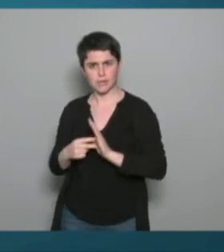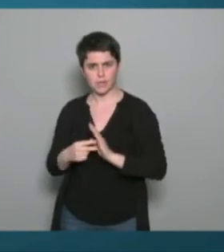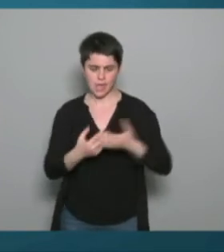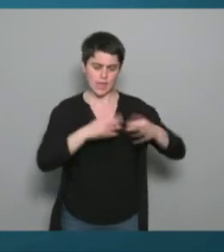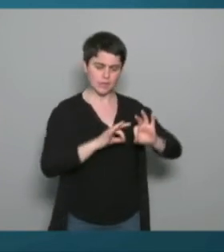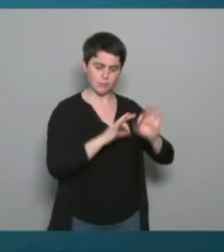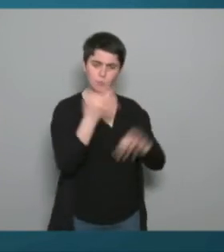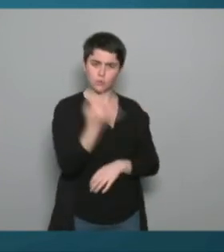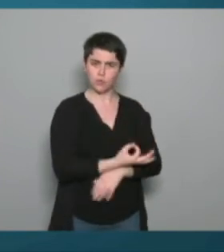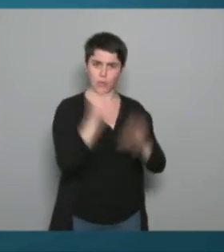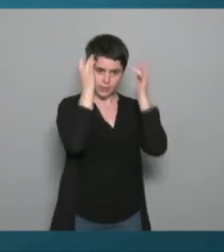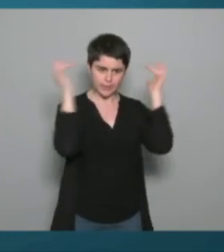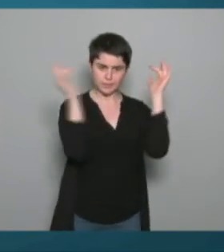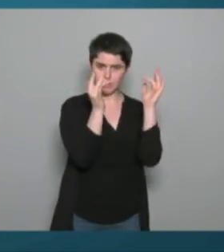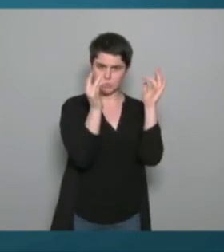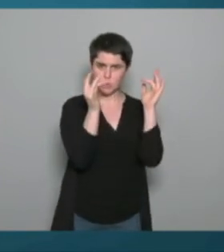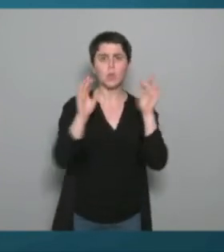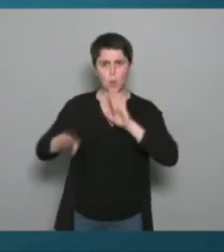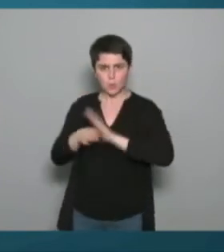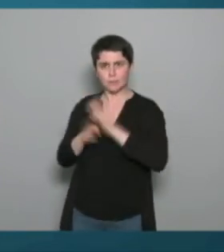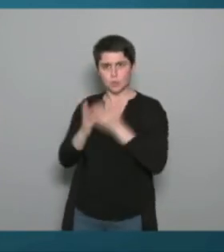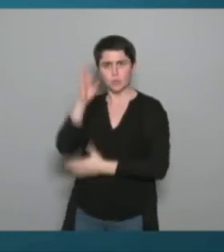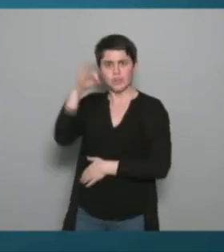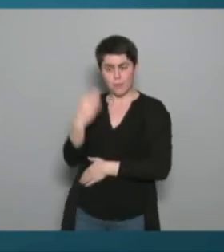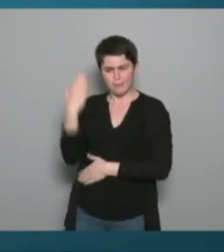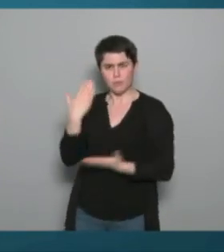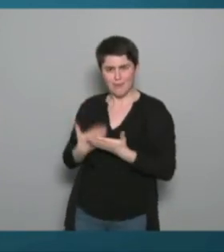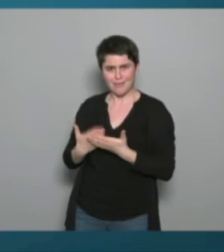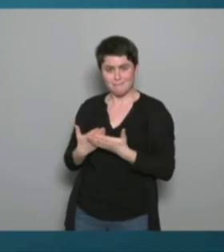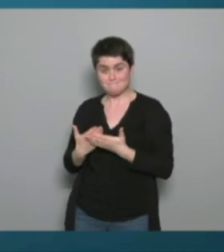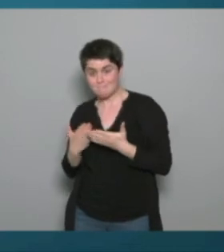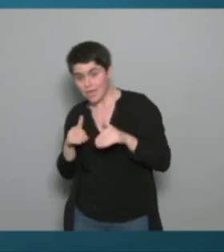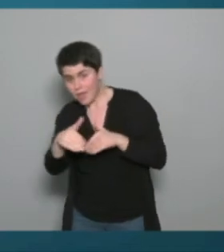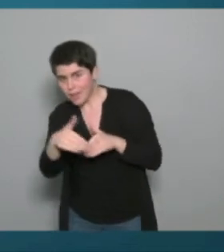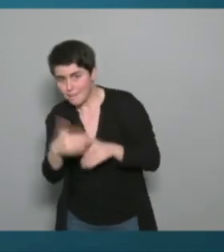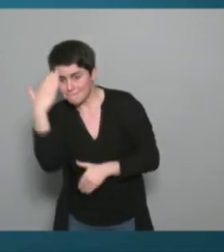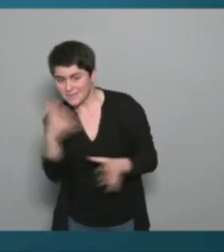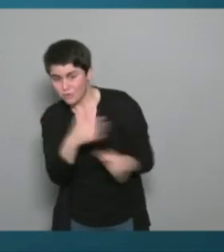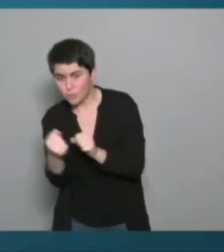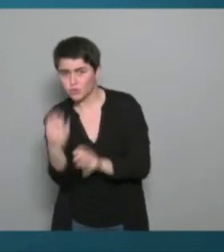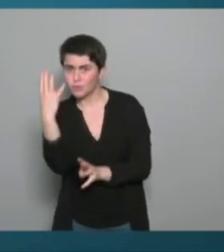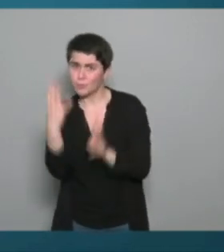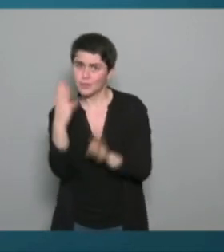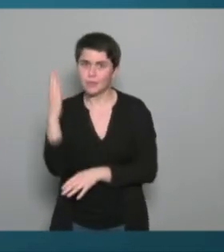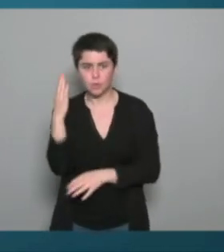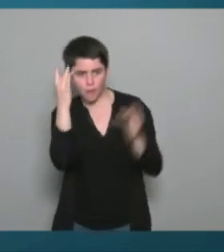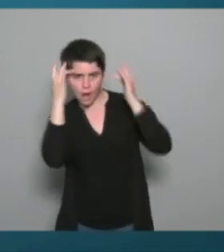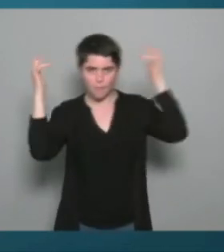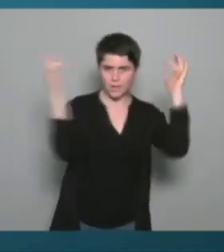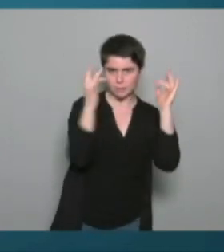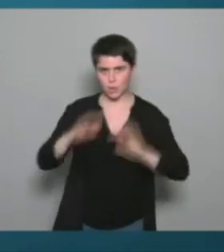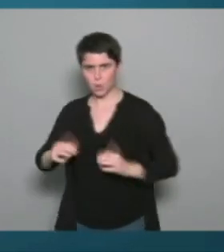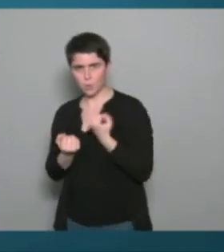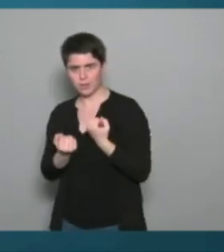demain ça sera peut-être plus 50-50 ou ça sera un peu différent parce que effectivement elle va faire équipe avec d'autres professionnels elle va